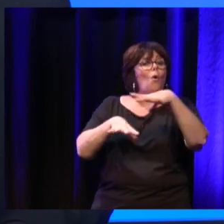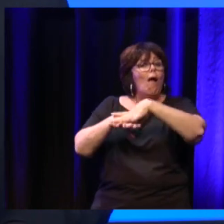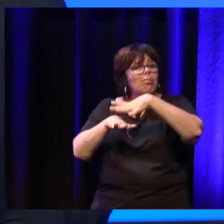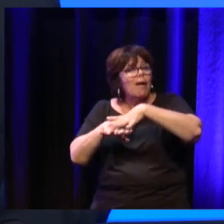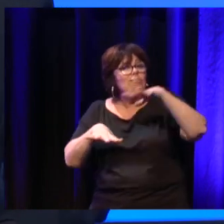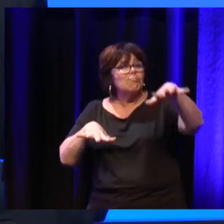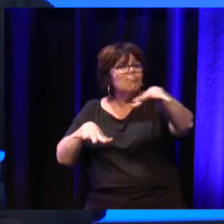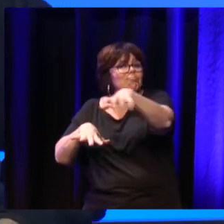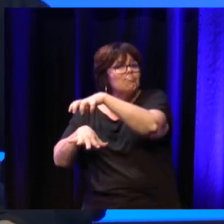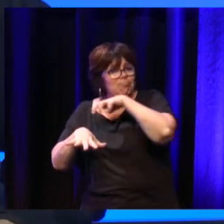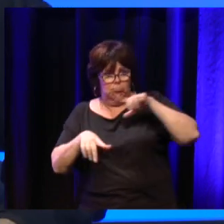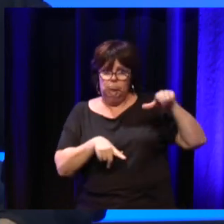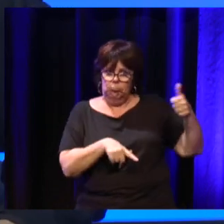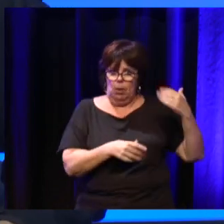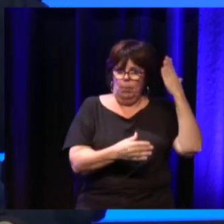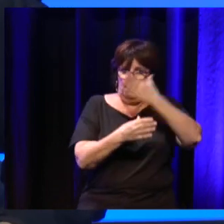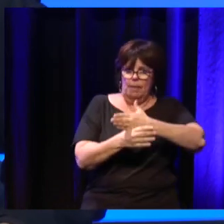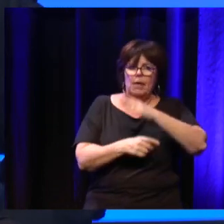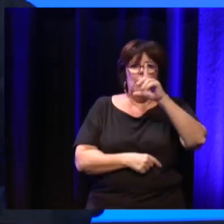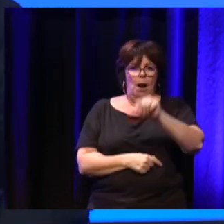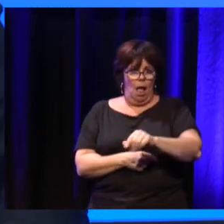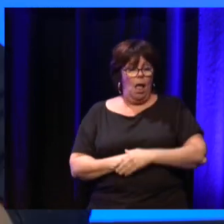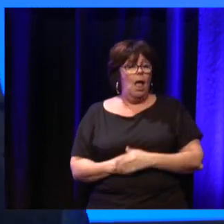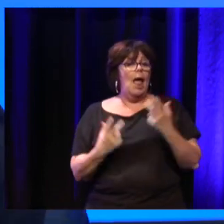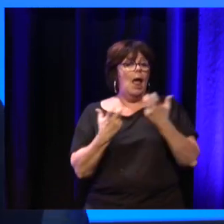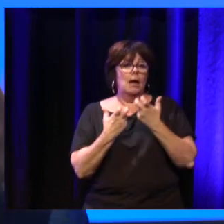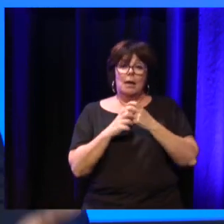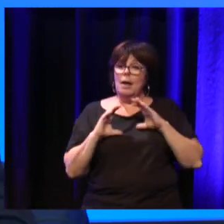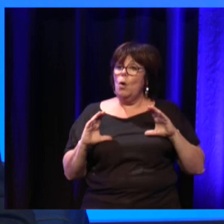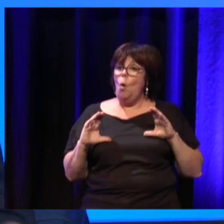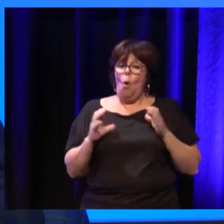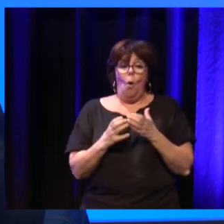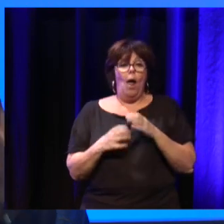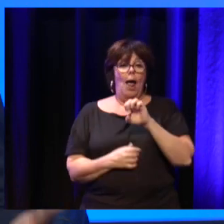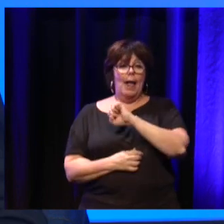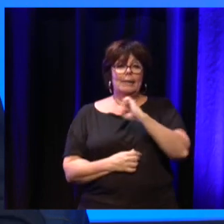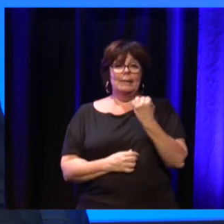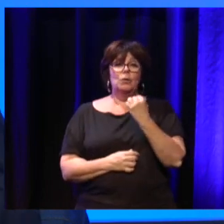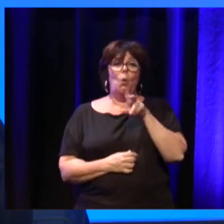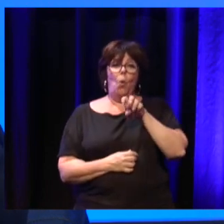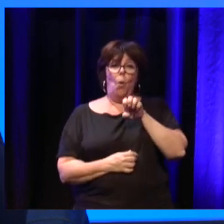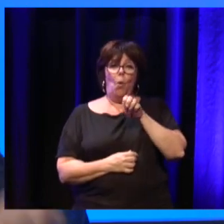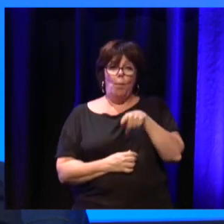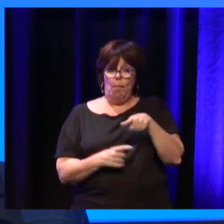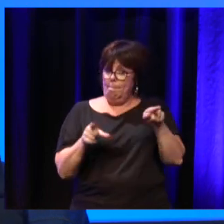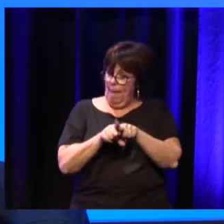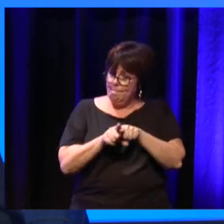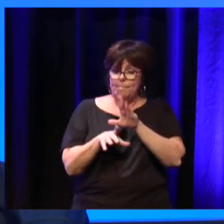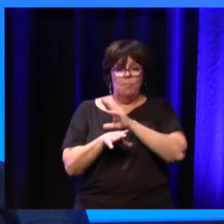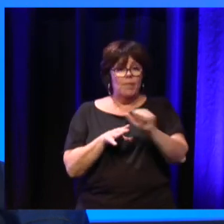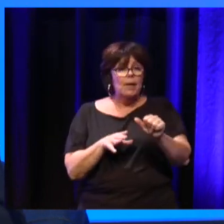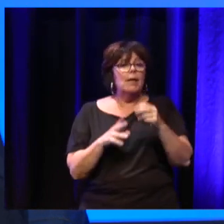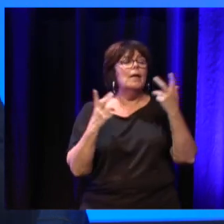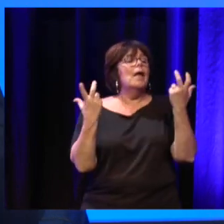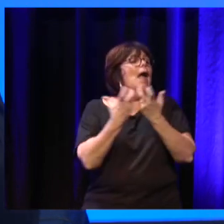Le collectif de sclérose en plaques également. alors après, vous avez parallèlement d'autres actions plus généralistes. Je pense aux villes